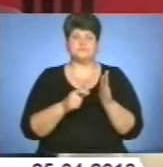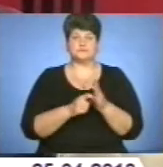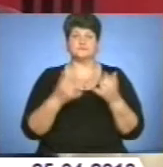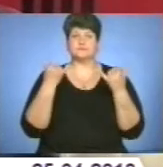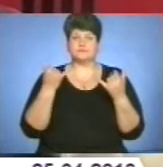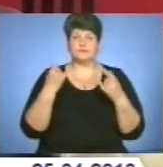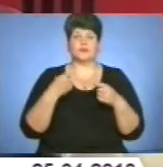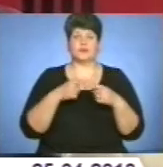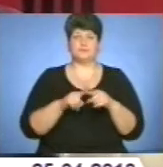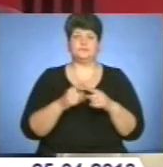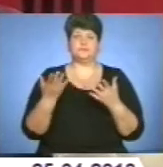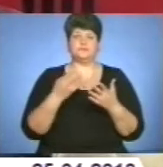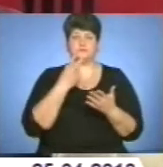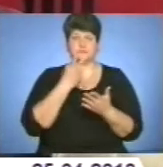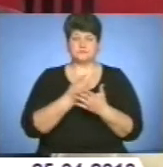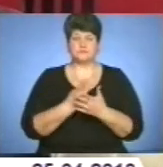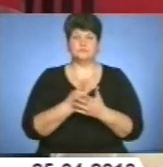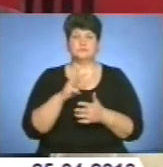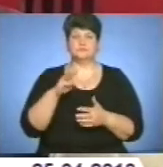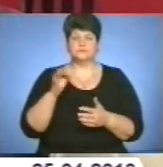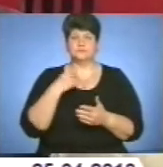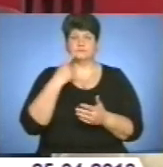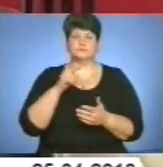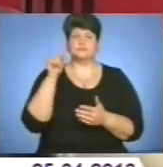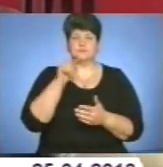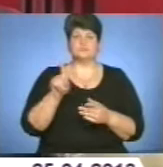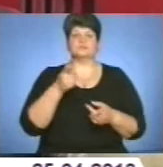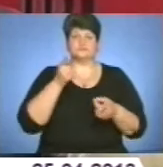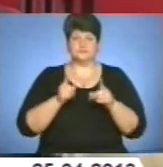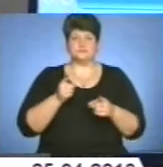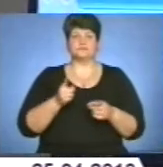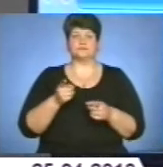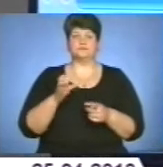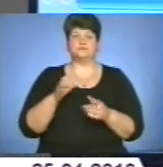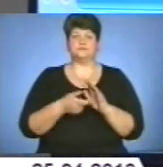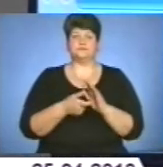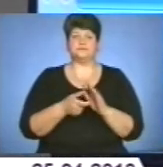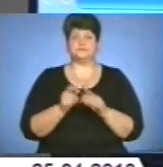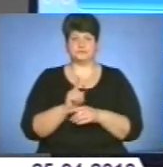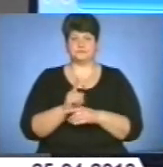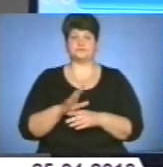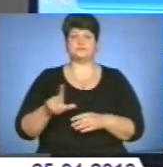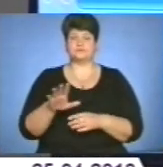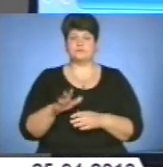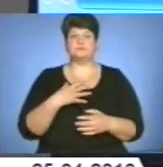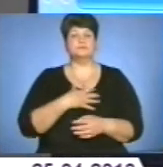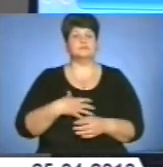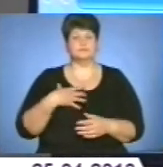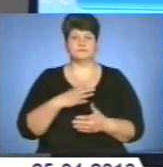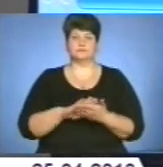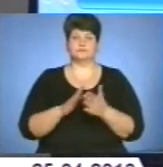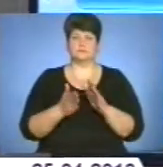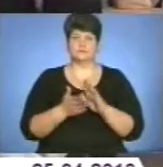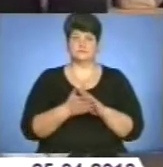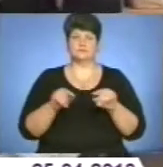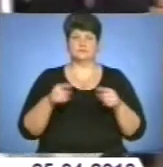техніка, яку ми тут бачимо, монітори, говорить про те, що дійсно стандарт європейський. Важливі передумови створення центру –